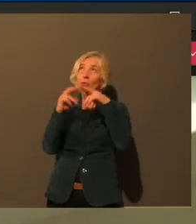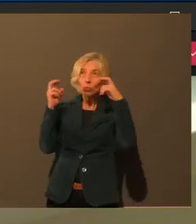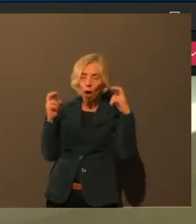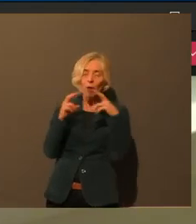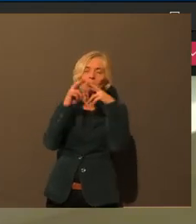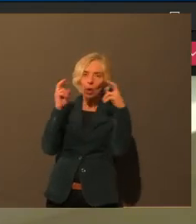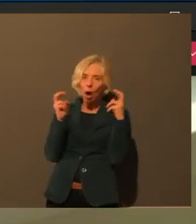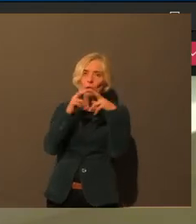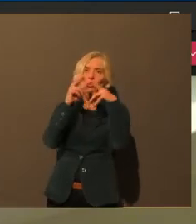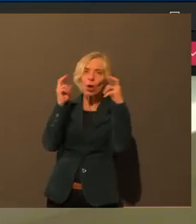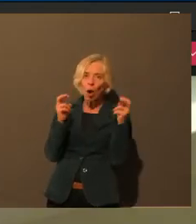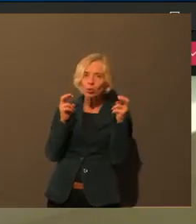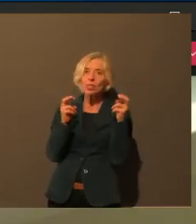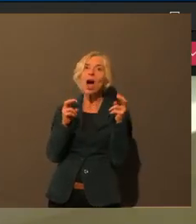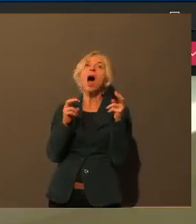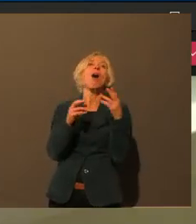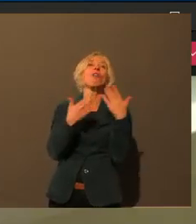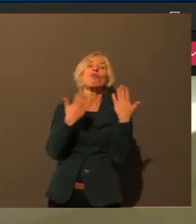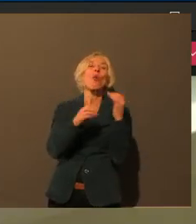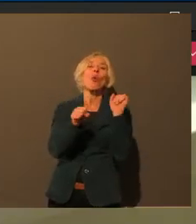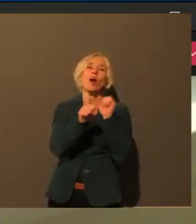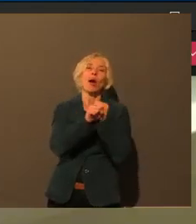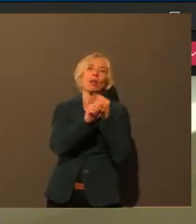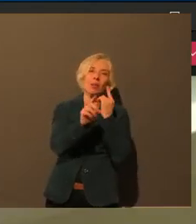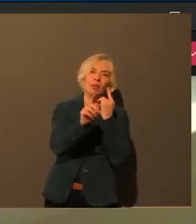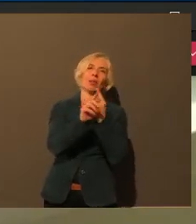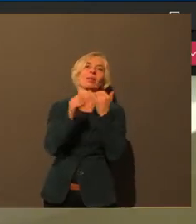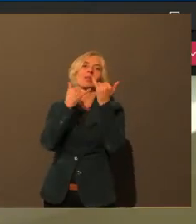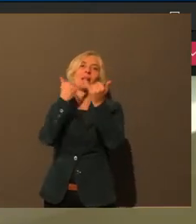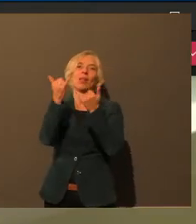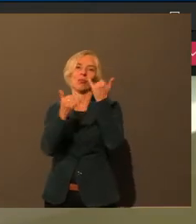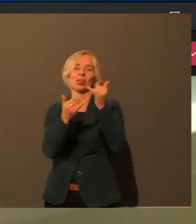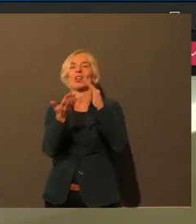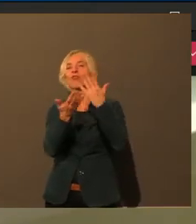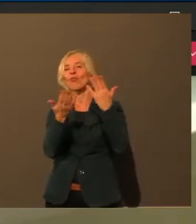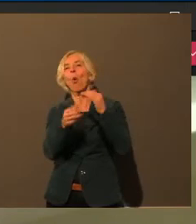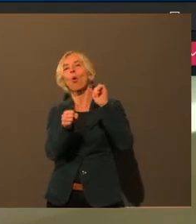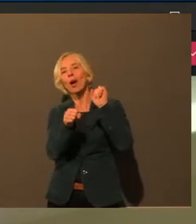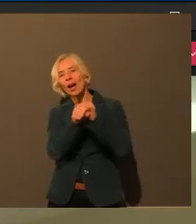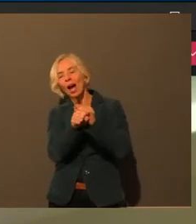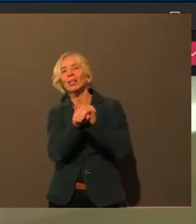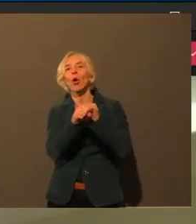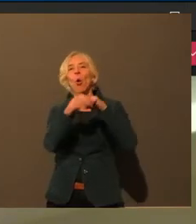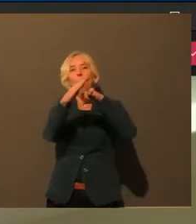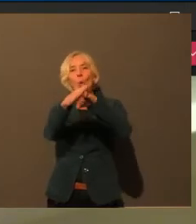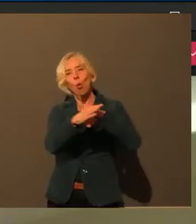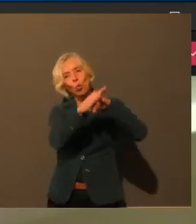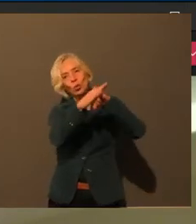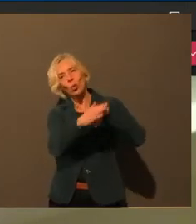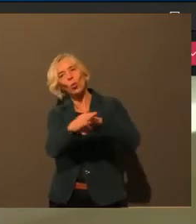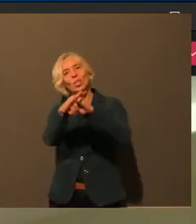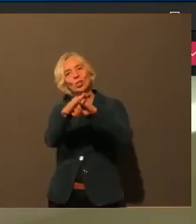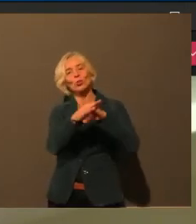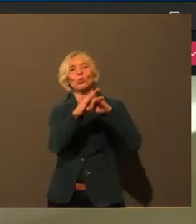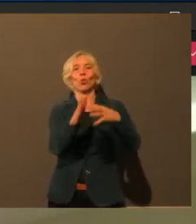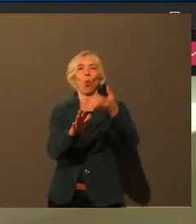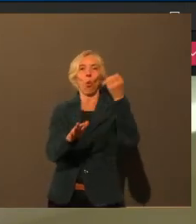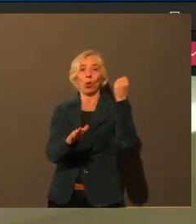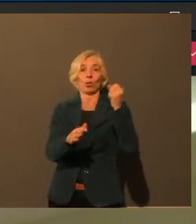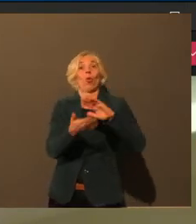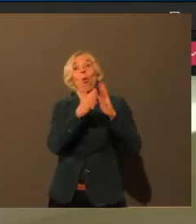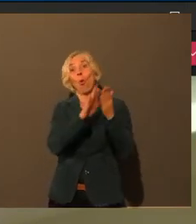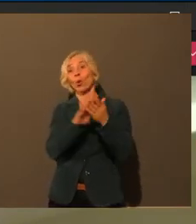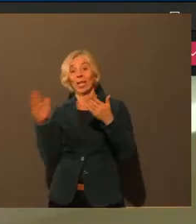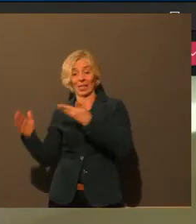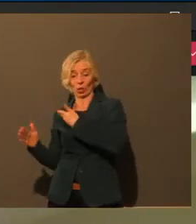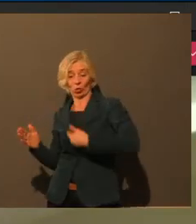Ansprechpartner bekommt, vielleicht auch nachtelefoniert wird, speziell auch vom Gesundheitsamt. Wie geht es Ihnen? Wie kann man Sie